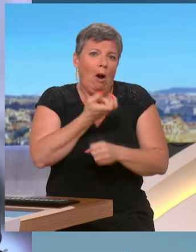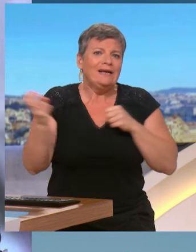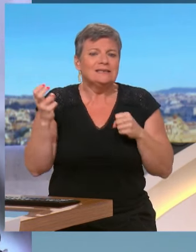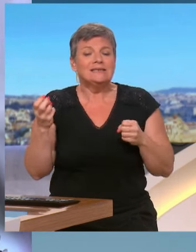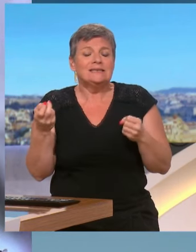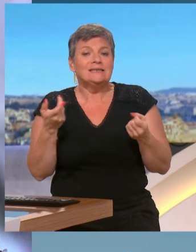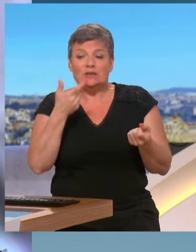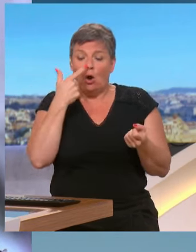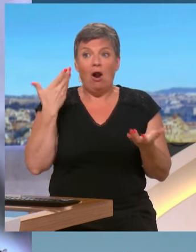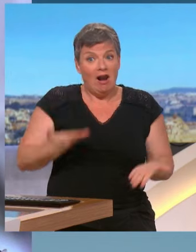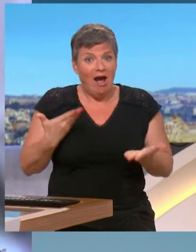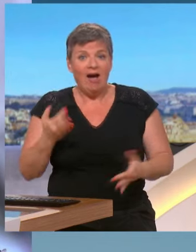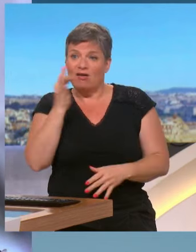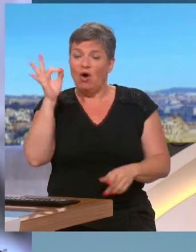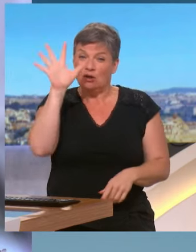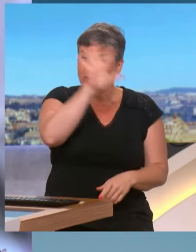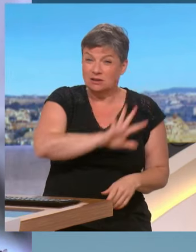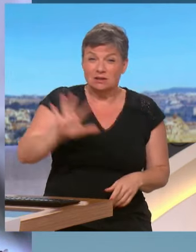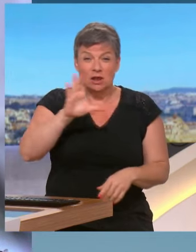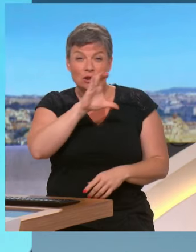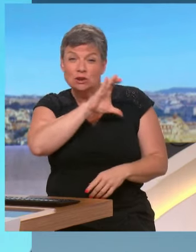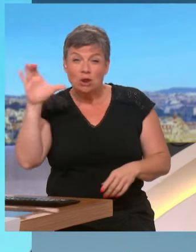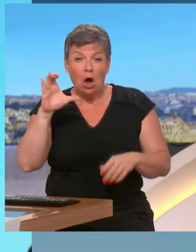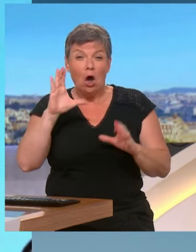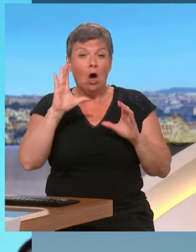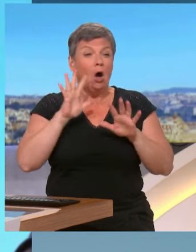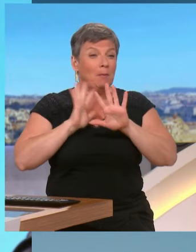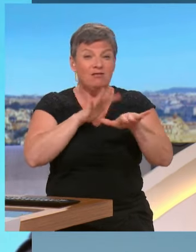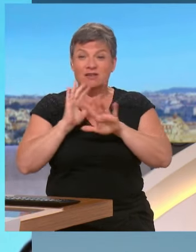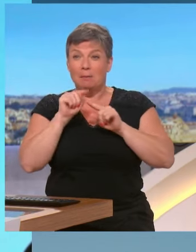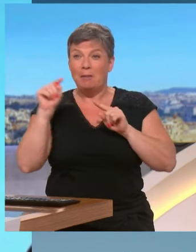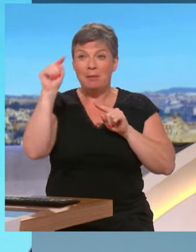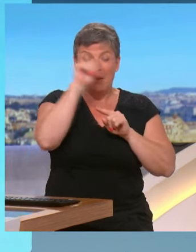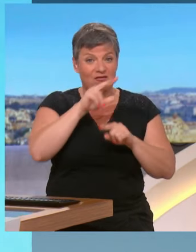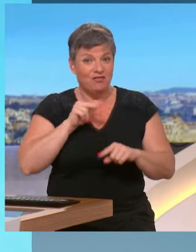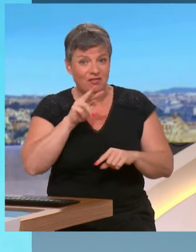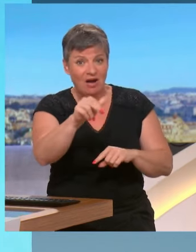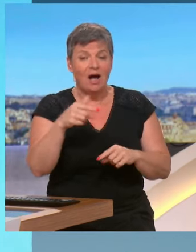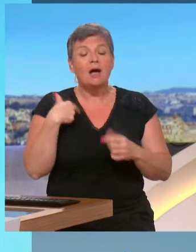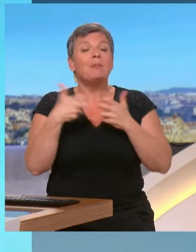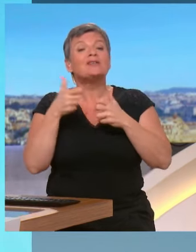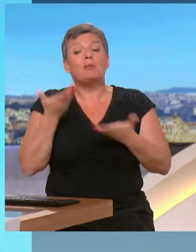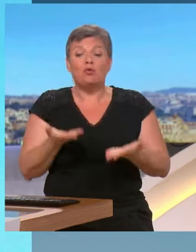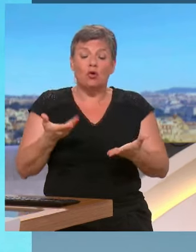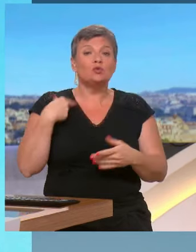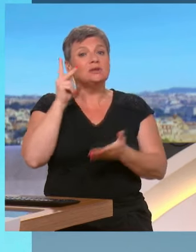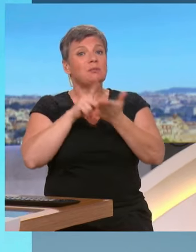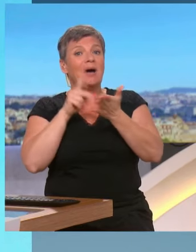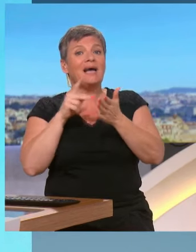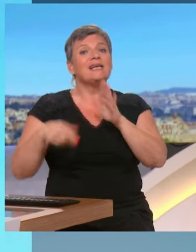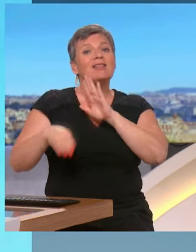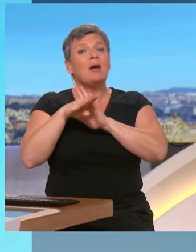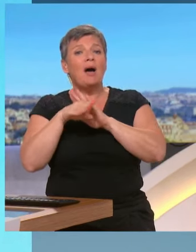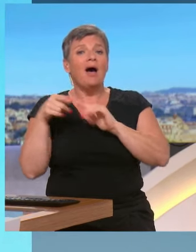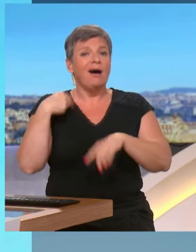100 rassemblements qui auront lieu dans toute la France, et notamment à Paris, au départ de la gare du Nord ? C'est au ministère de l'Intérieur de garantir le bon déroulement